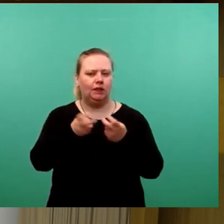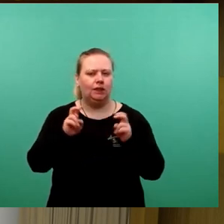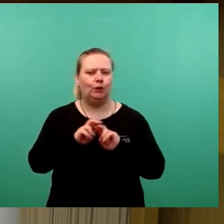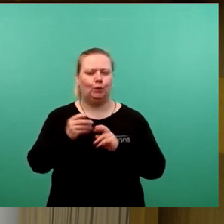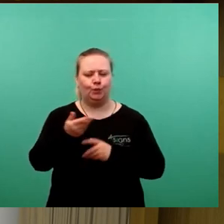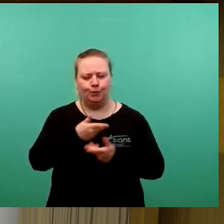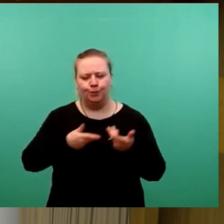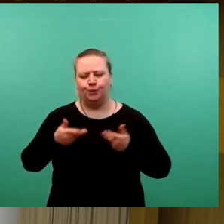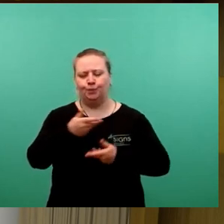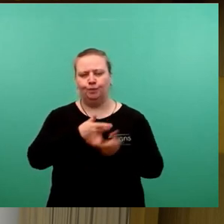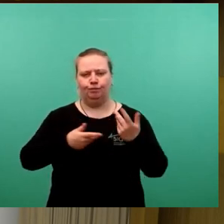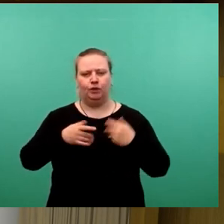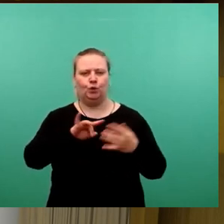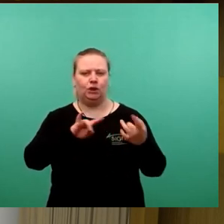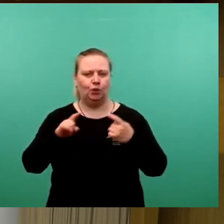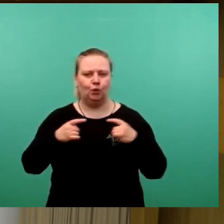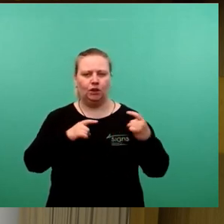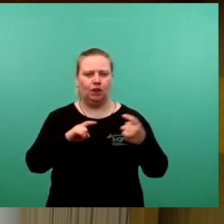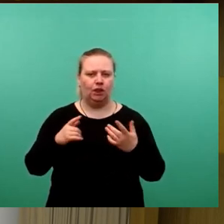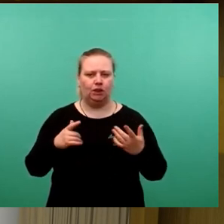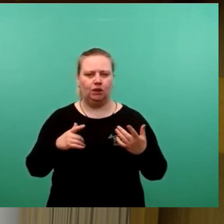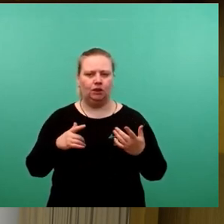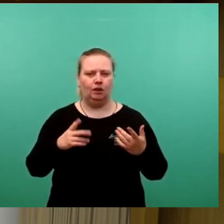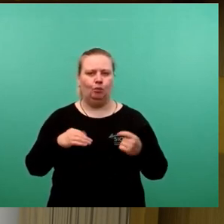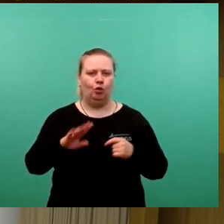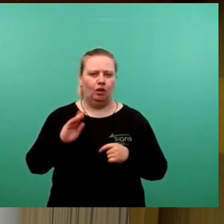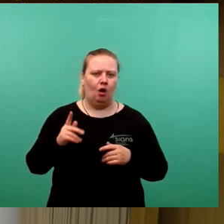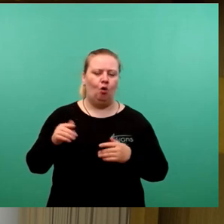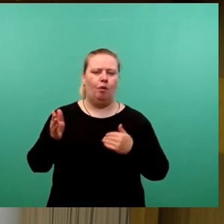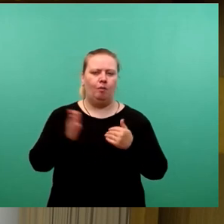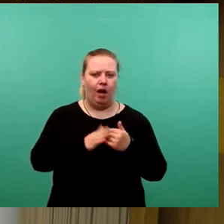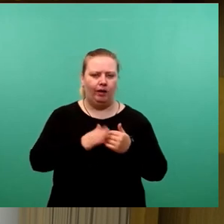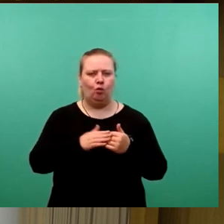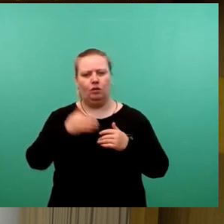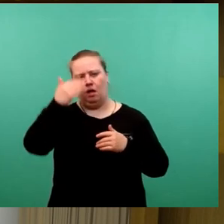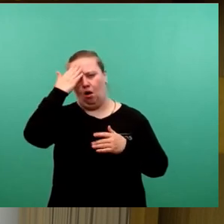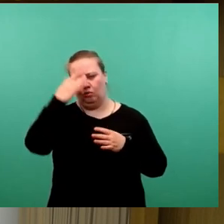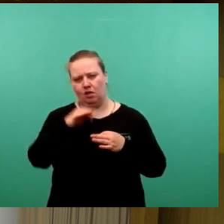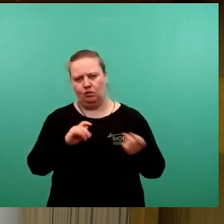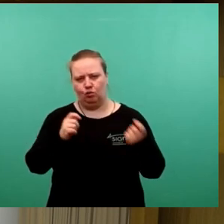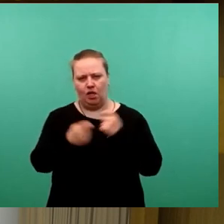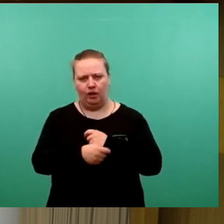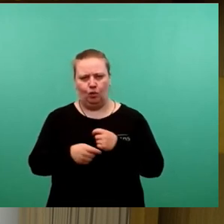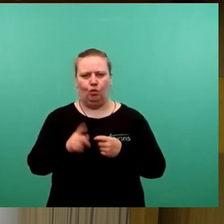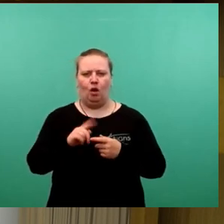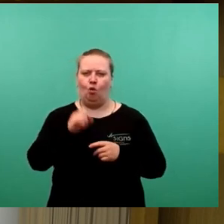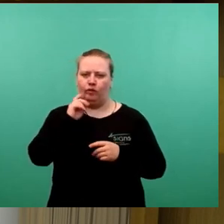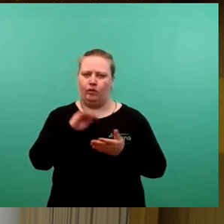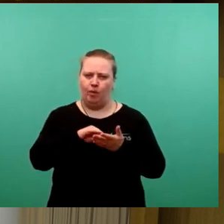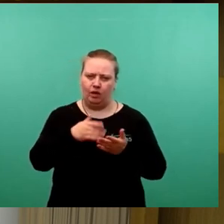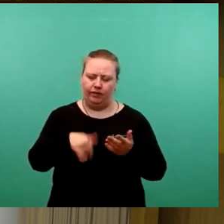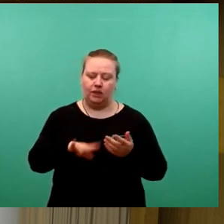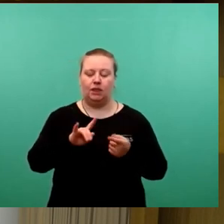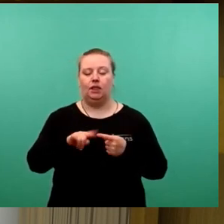diskutiert oder auch nicht. Wir waren zu beigeordneten Hauptsatzungsänderungen mehrmals auch auf der Agenda gehabt. Wir haben uns dann entschieden,